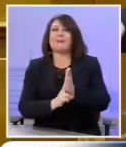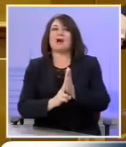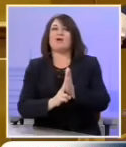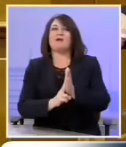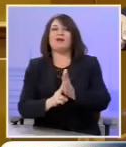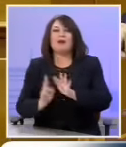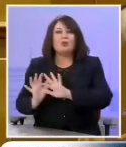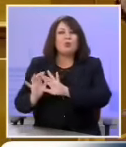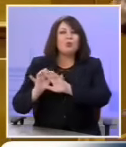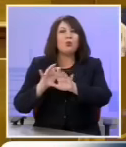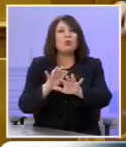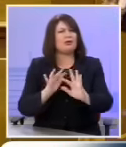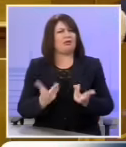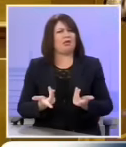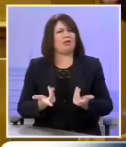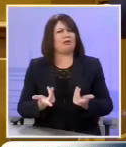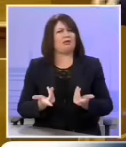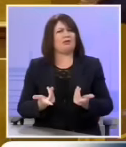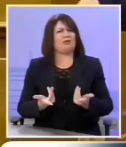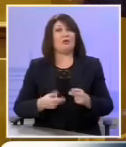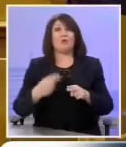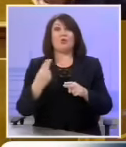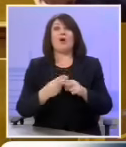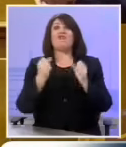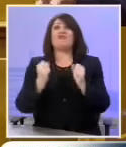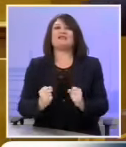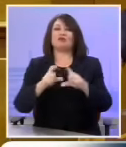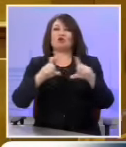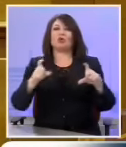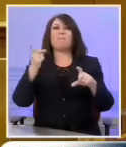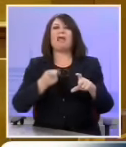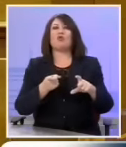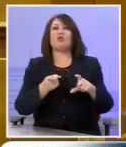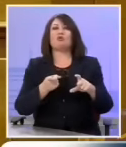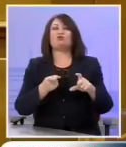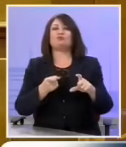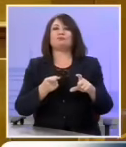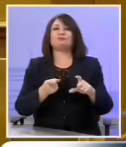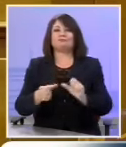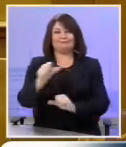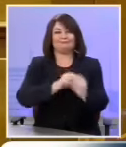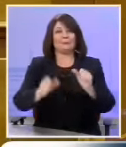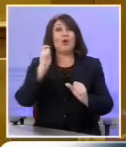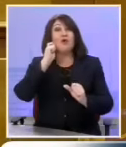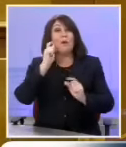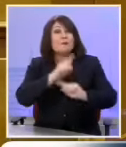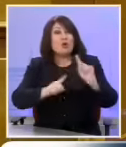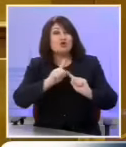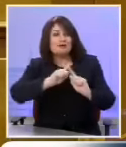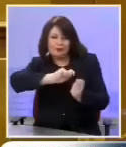συγκεντρώσεων και οι διατάξεις περί του περιβοή του βασικού μετόχου αλλά αλλάζουν οι διατάξεις για την ονομαστικοποίηση.